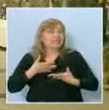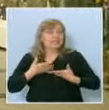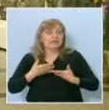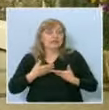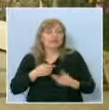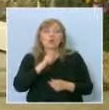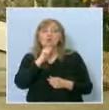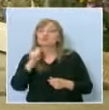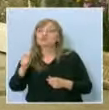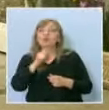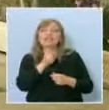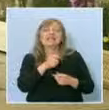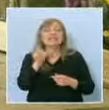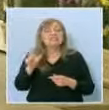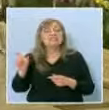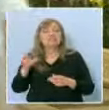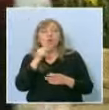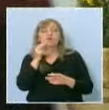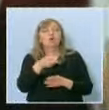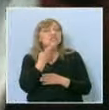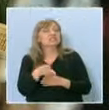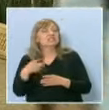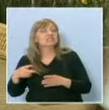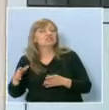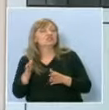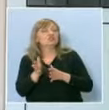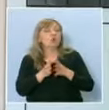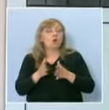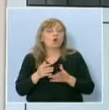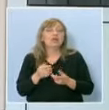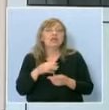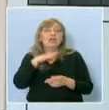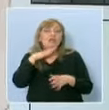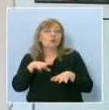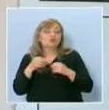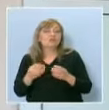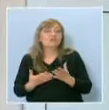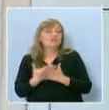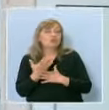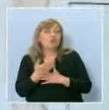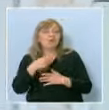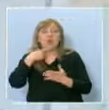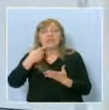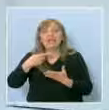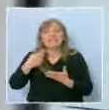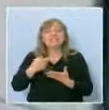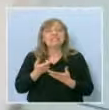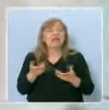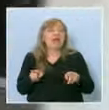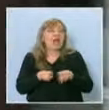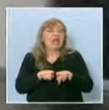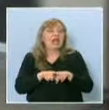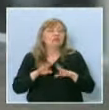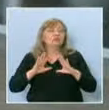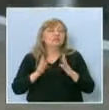разговарят с много различни хора всеки ден и предполагам и вие научавате нещо ново всеки ден. Езика, както